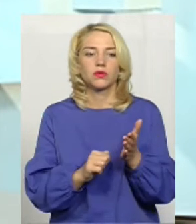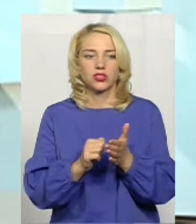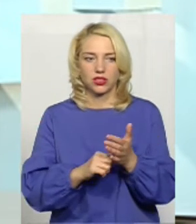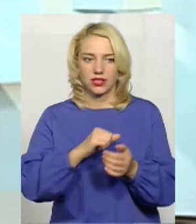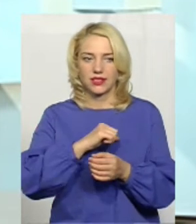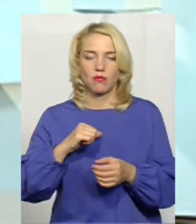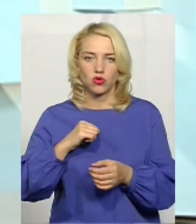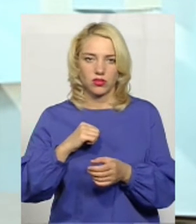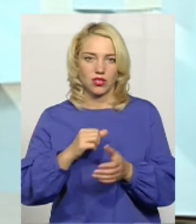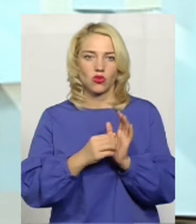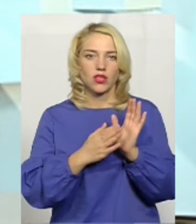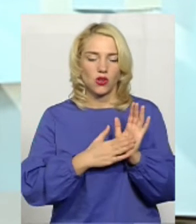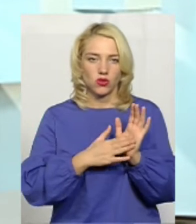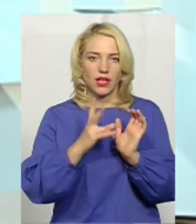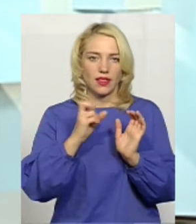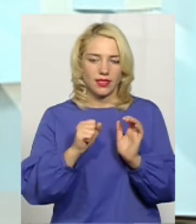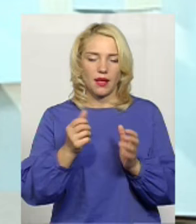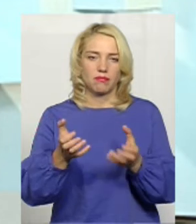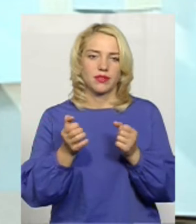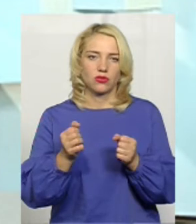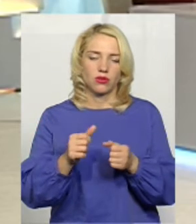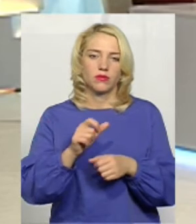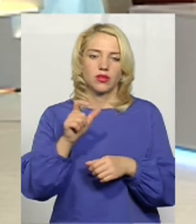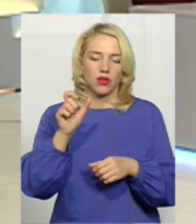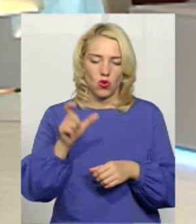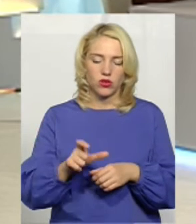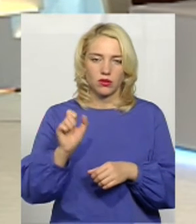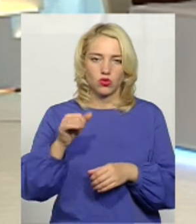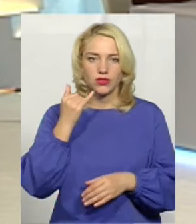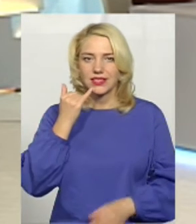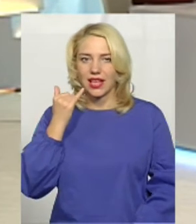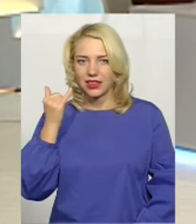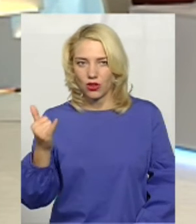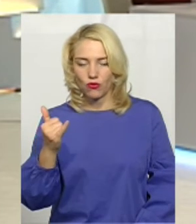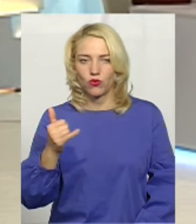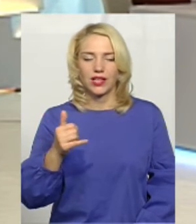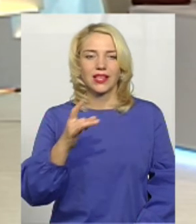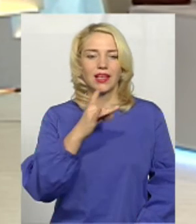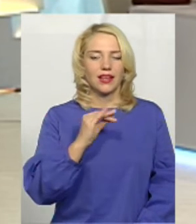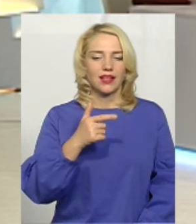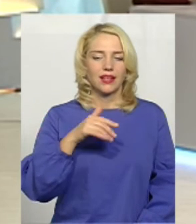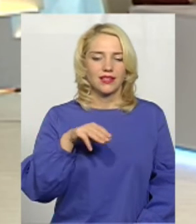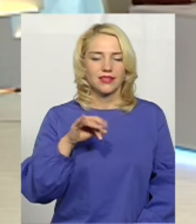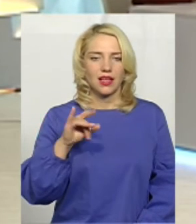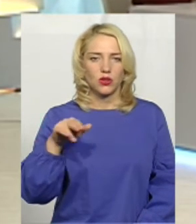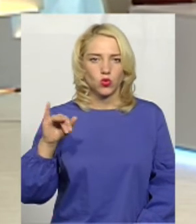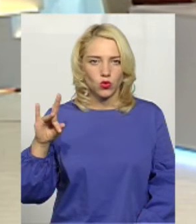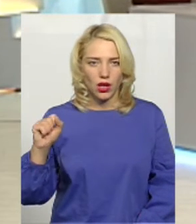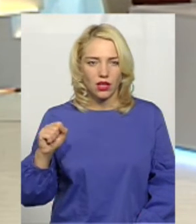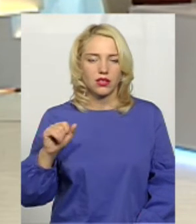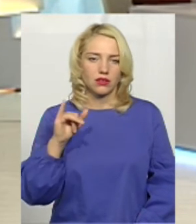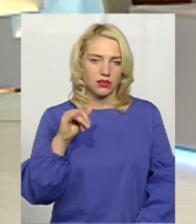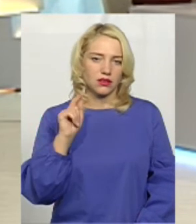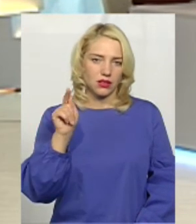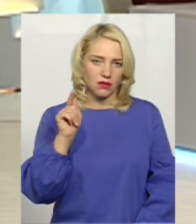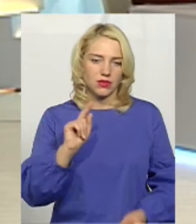самостійно зареєструватися на прийом, вона може зателефонувати у реєстратуру, звичайно, і там